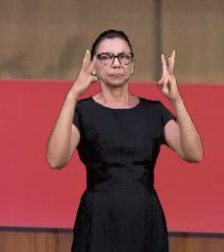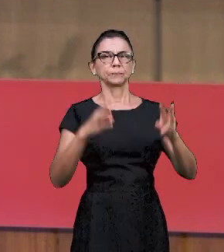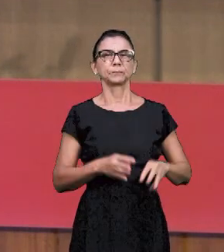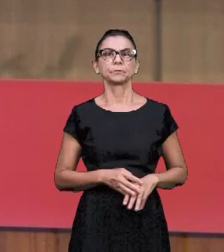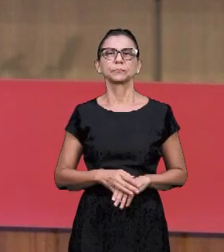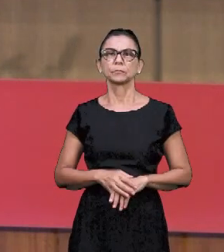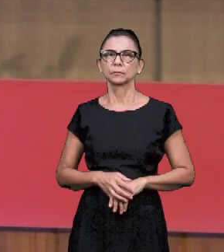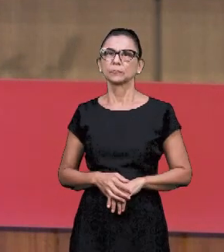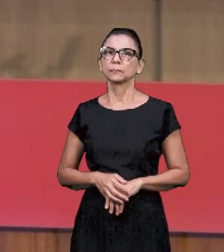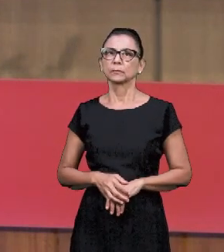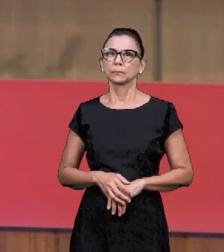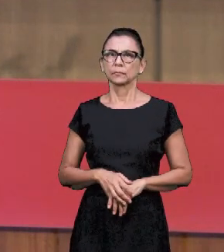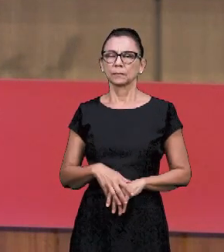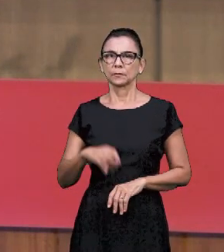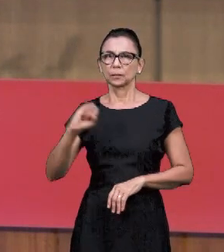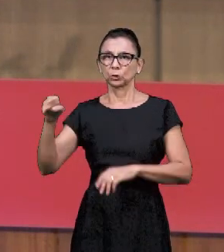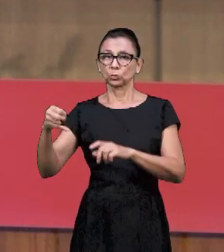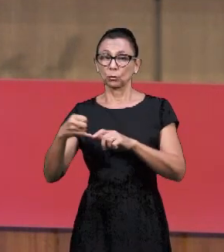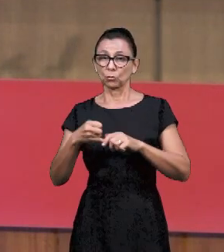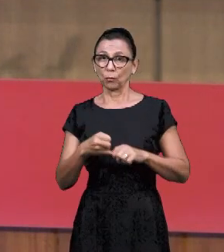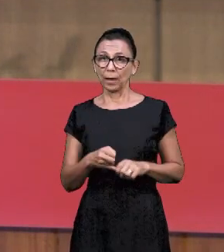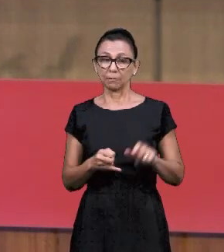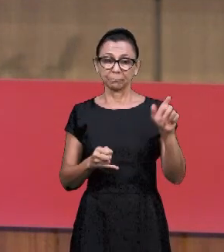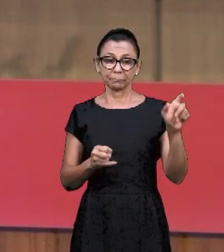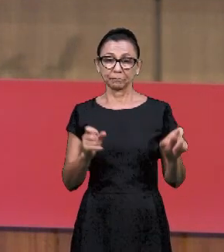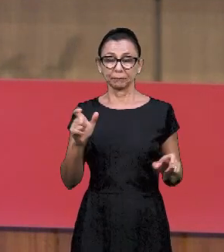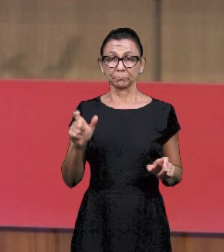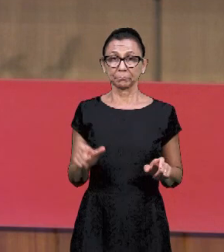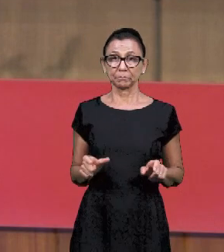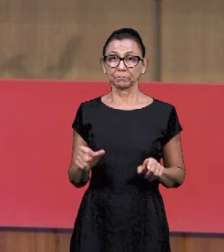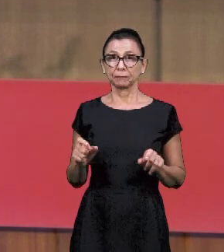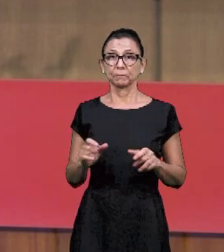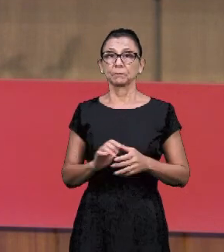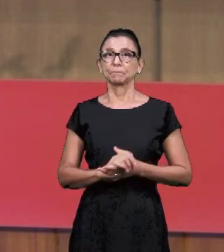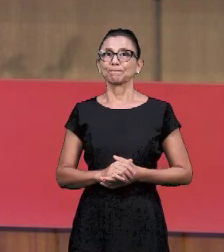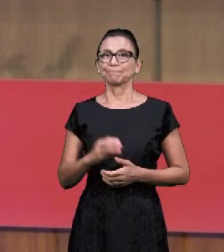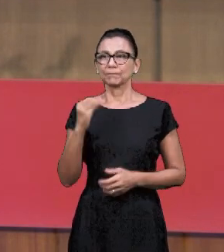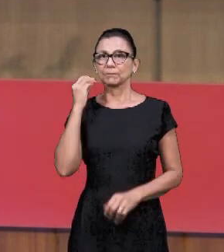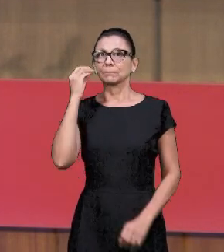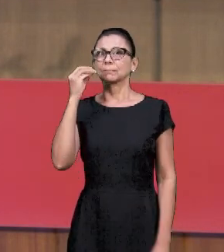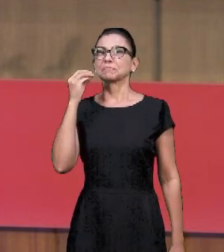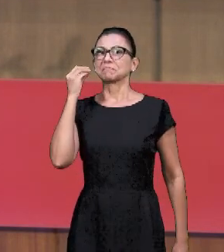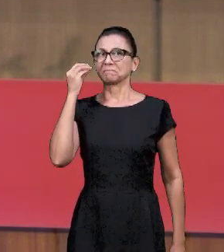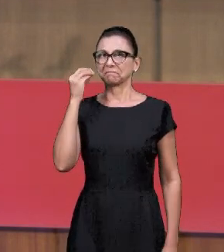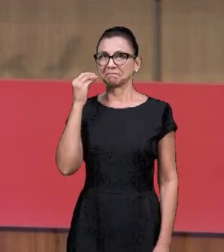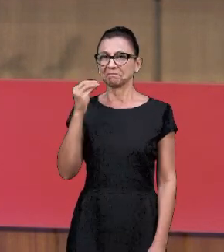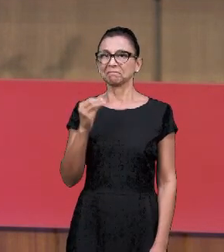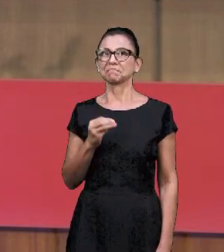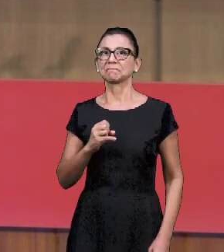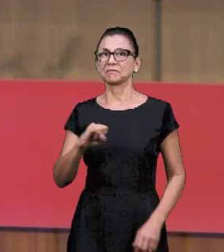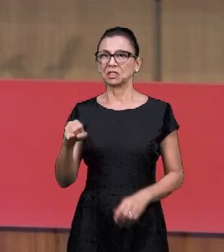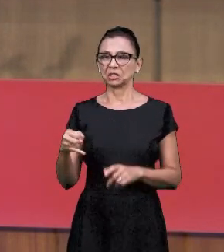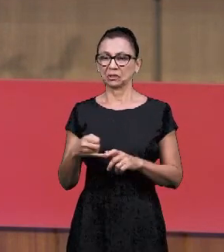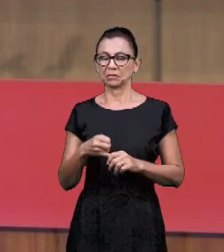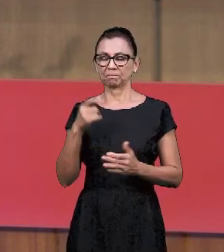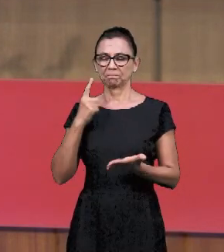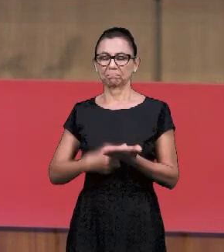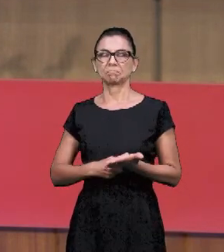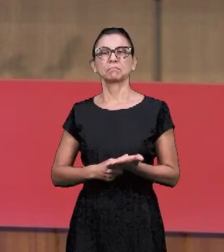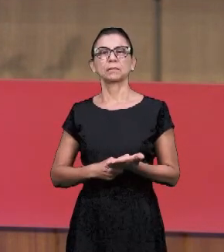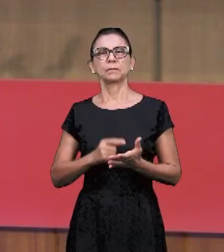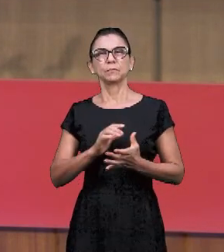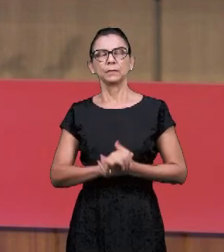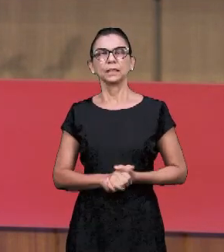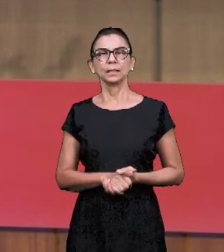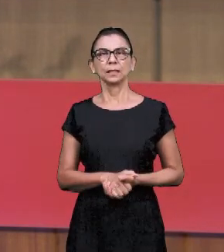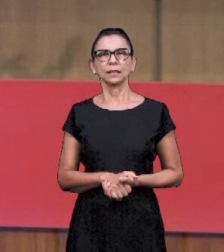характере человека. Говорили здесь о Моисее, о Иисусе Навине. Это были люди, которые имели переживания.